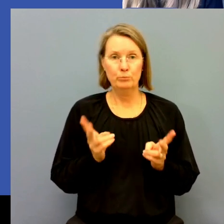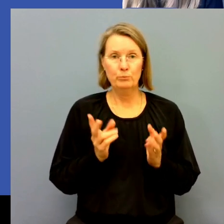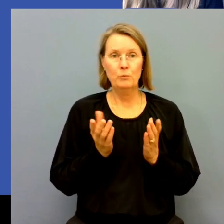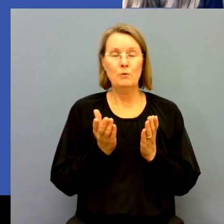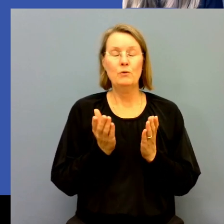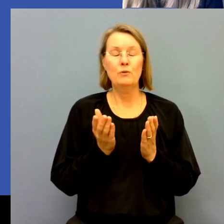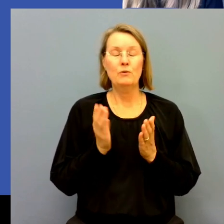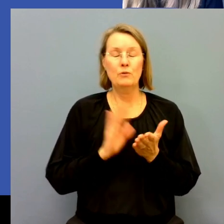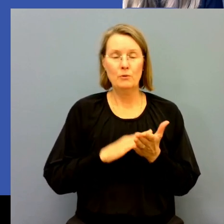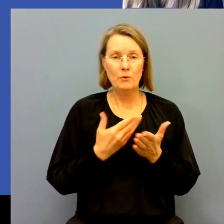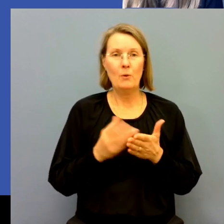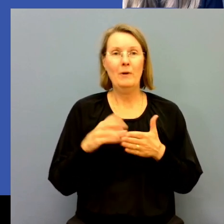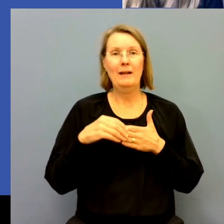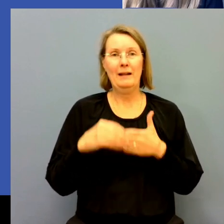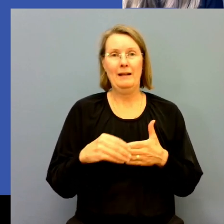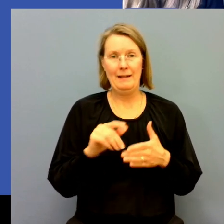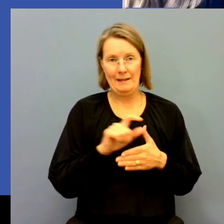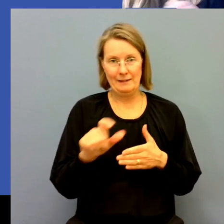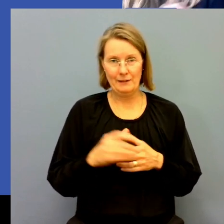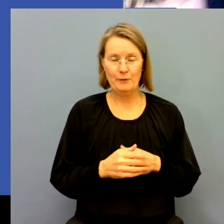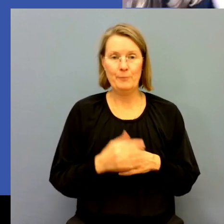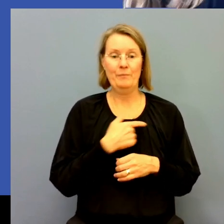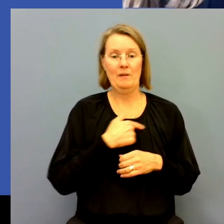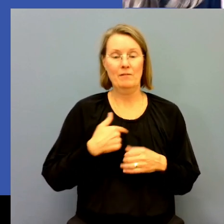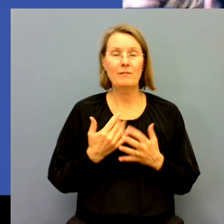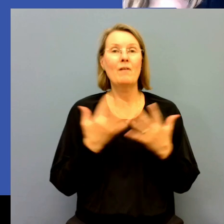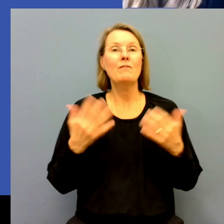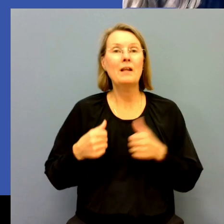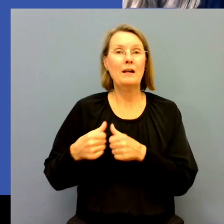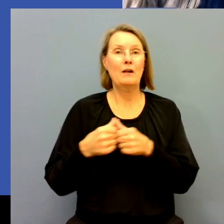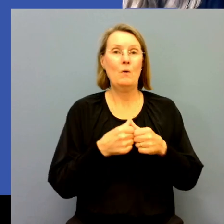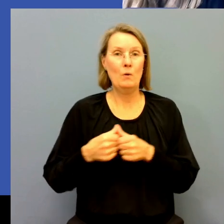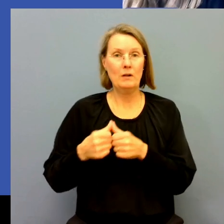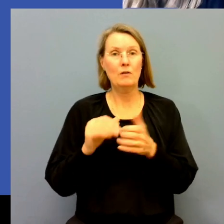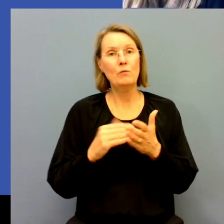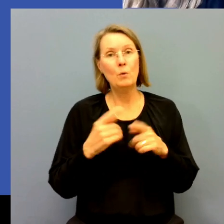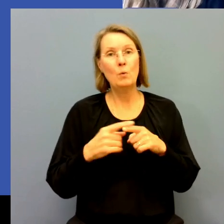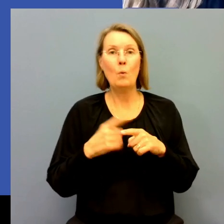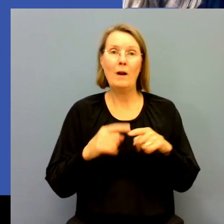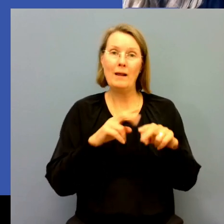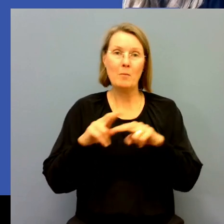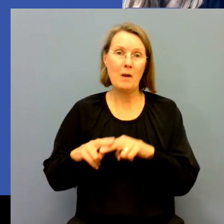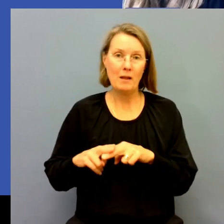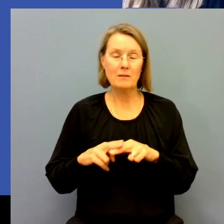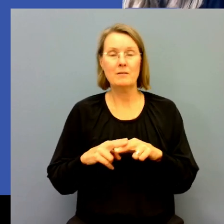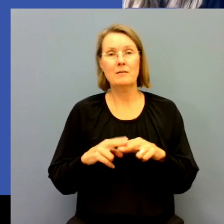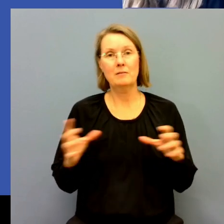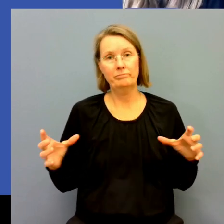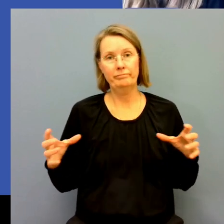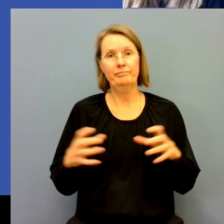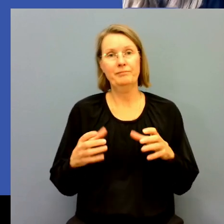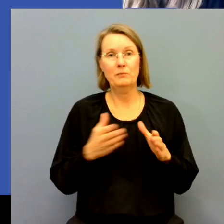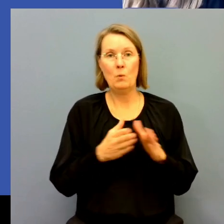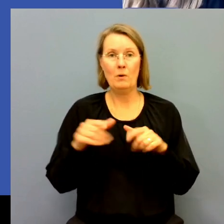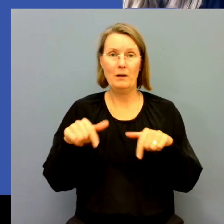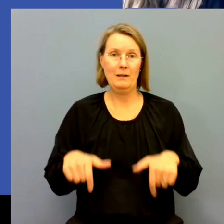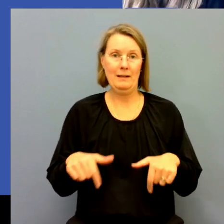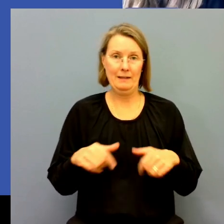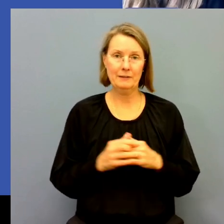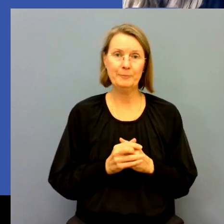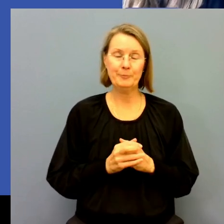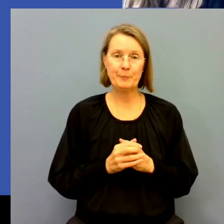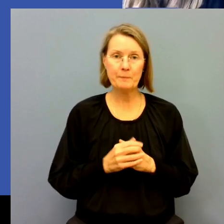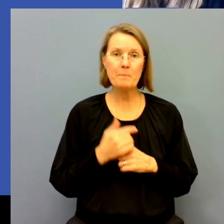tolkledarna. Så att vi är en bredd av organisationer som kommer från lite olika håll men som alla ser